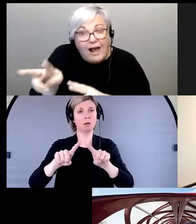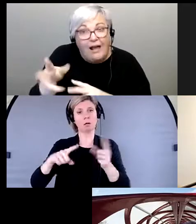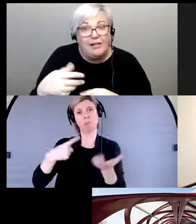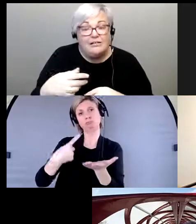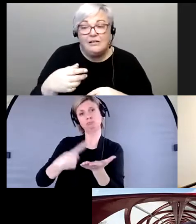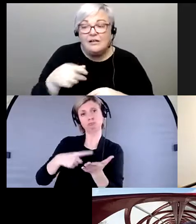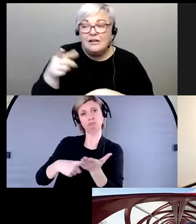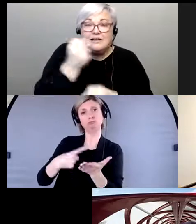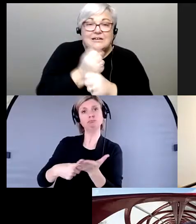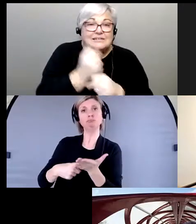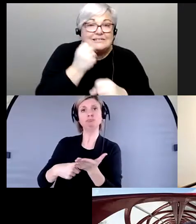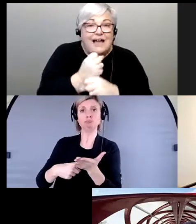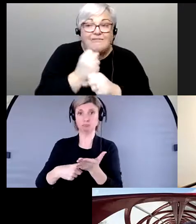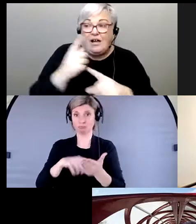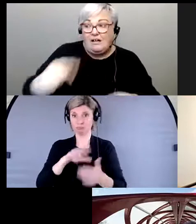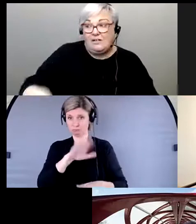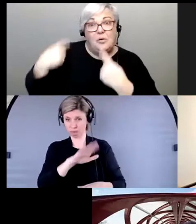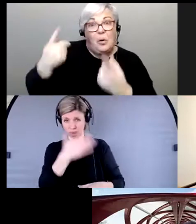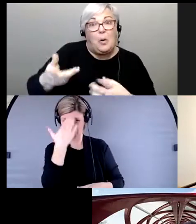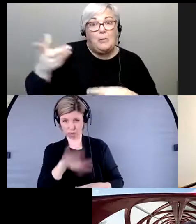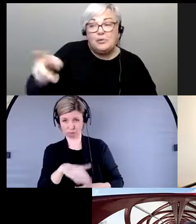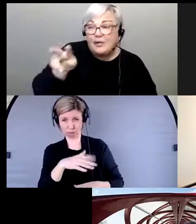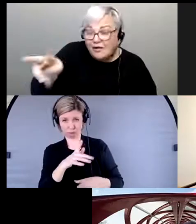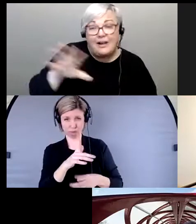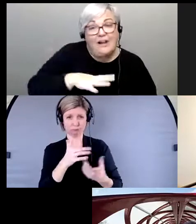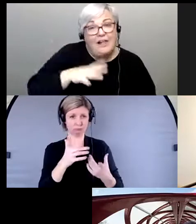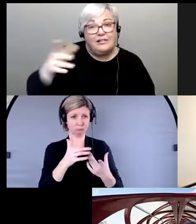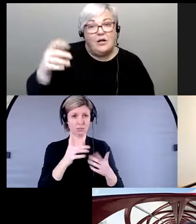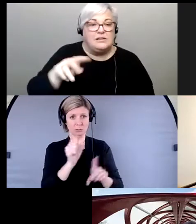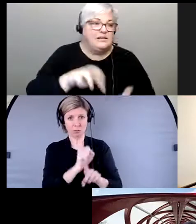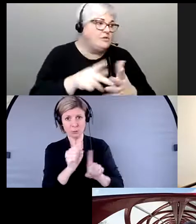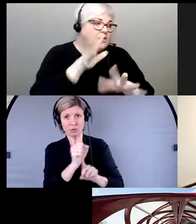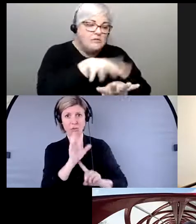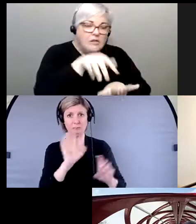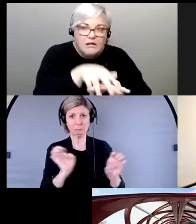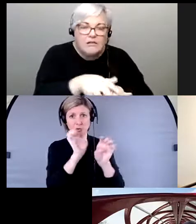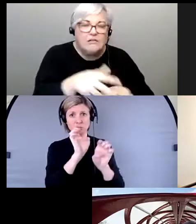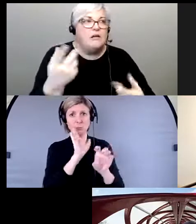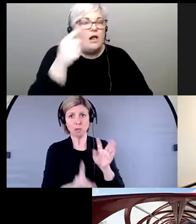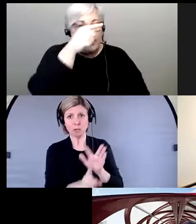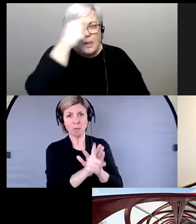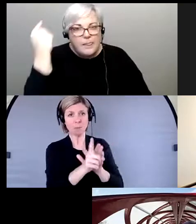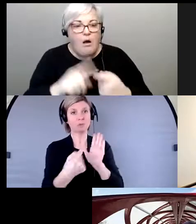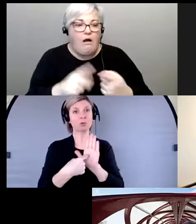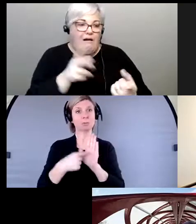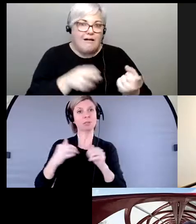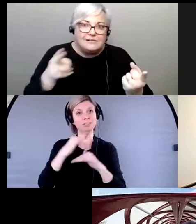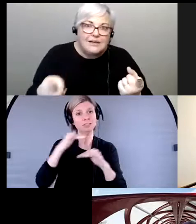qui travaillent dans ce secteur-là depuis longtemps. Et ça, ça veut dire souvent les personnes autochtones, les personnes noires, les personnes avec des handicaps.